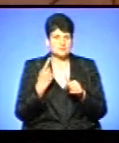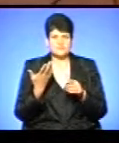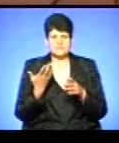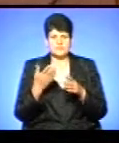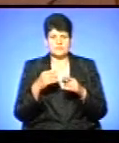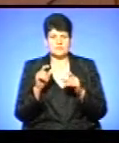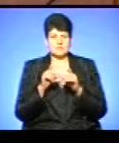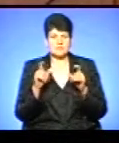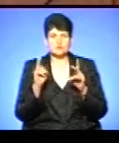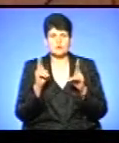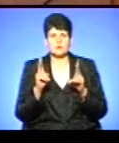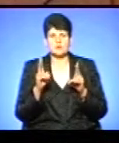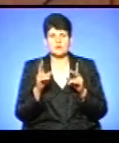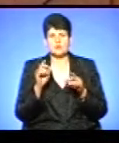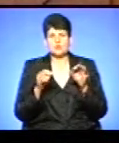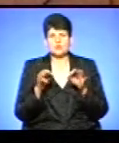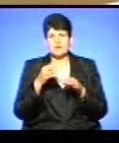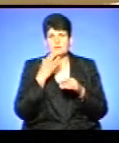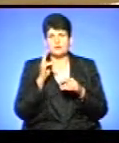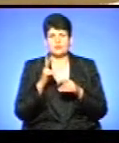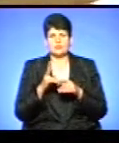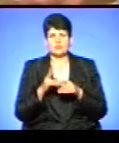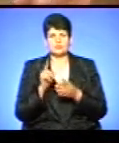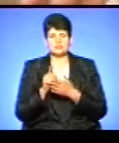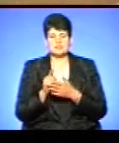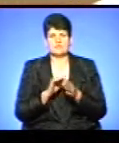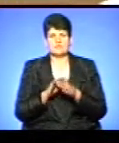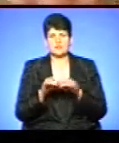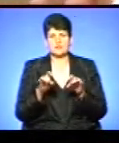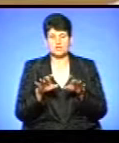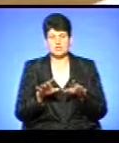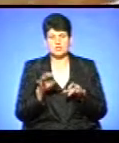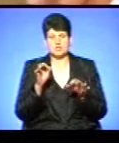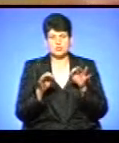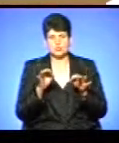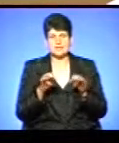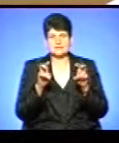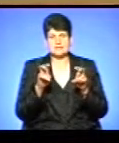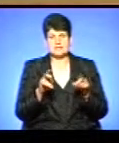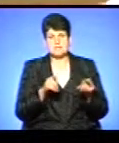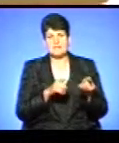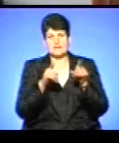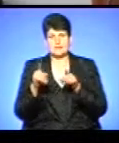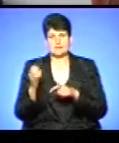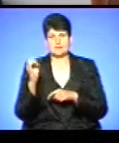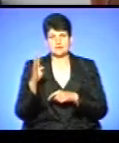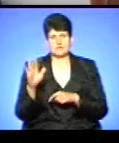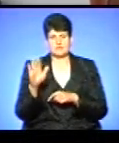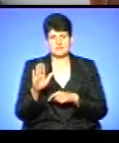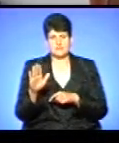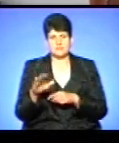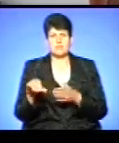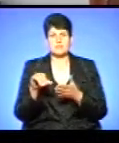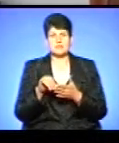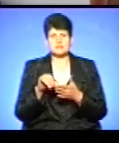правонаступник. Через це суддя немає, якого зобов'язати виконати рішення суду. Засідання перенесли на 14 вересня. «Представник